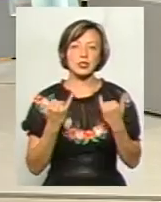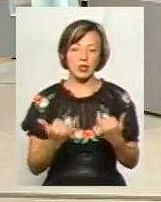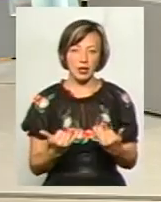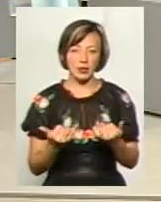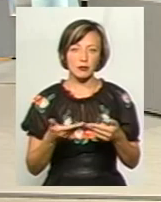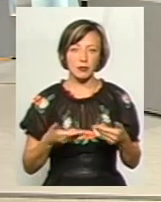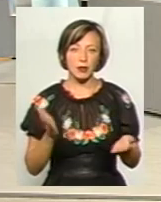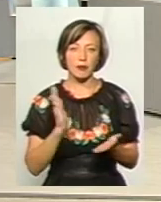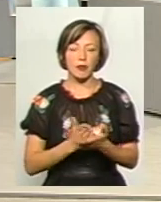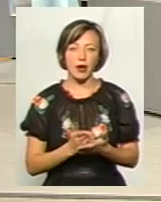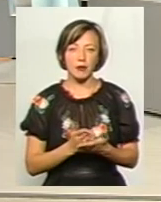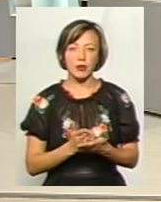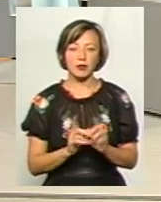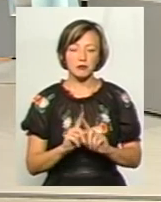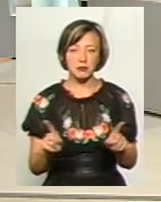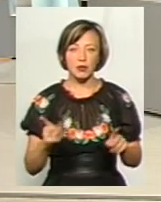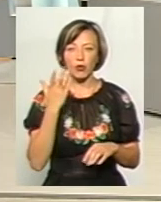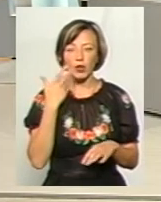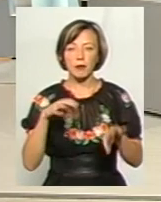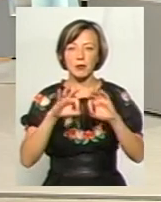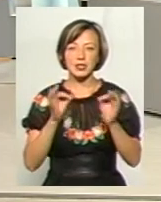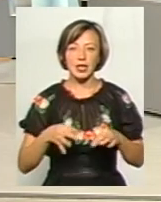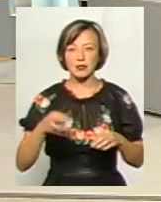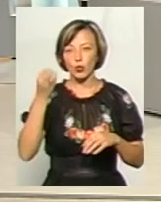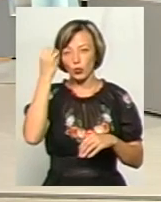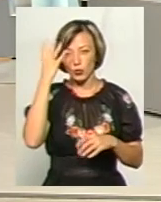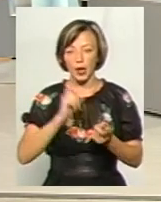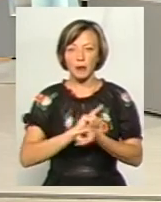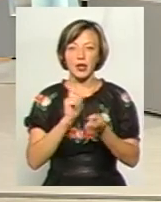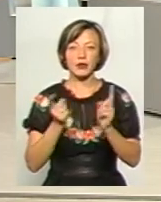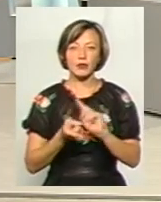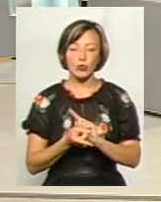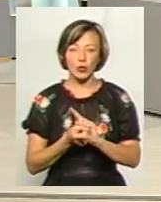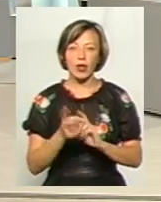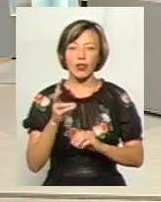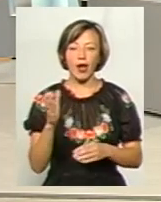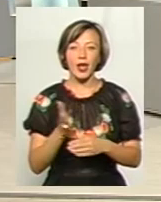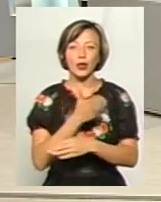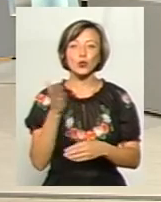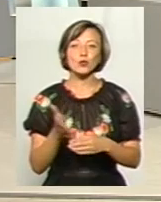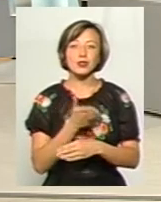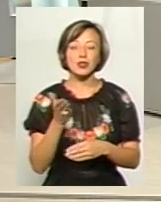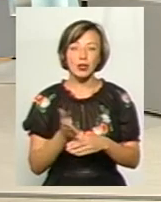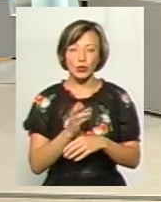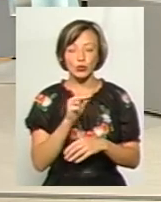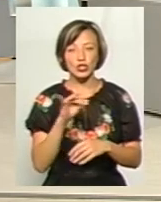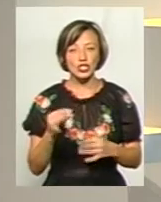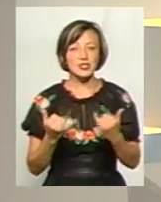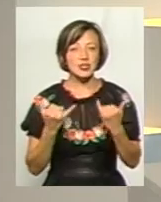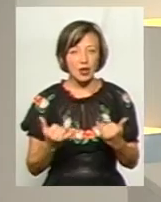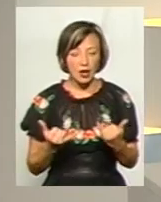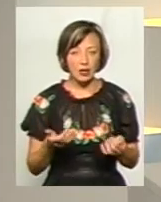ми маємо той феномен, коли мистецтво і культура перетворюються на індустрію. От чи зараз